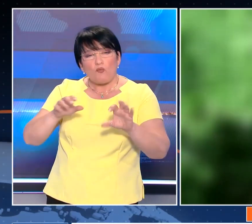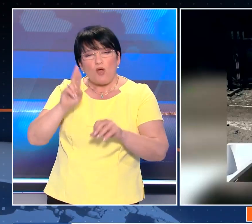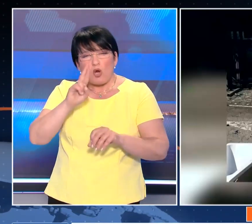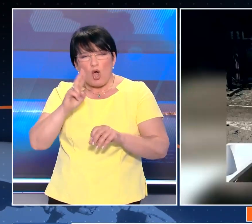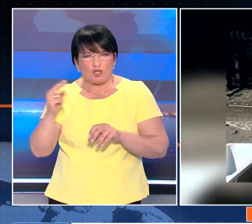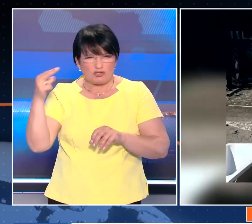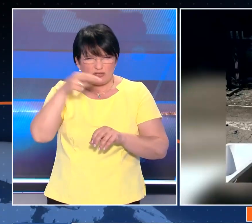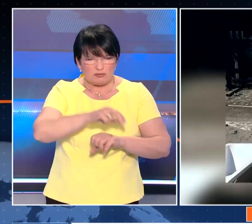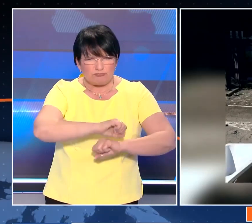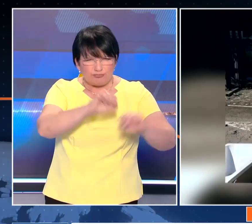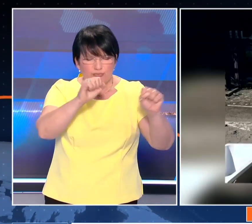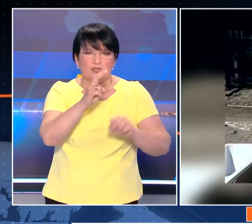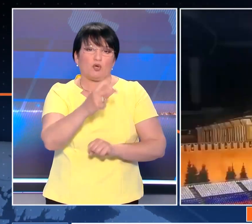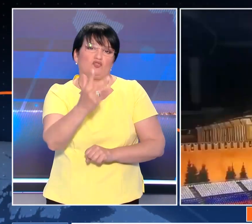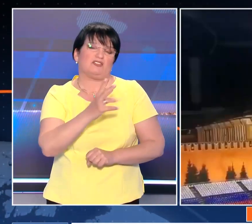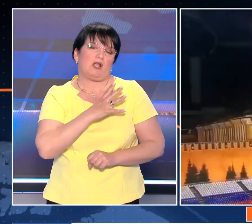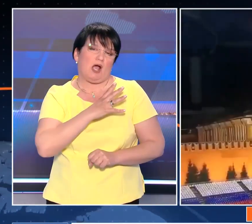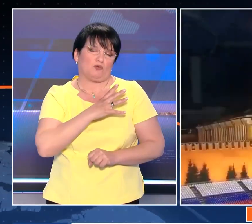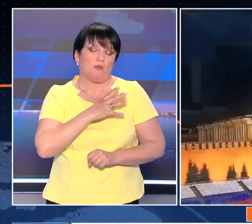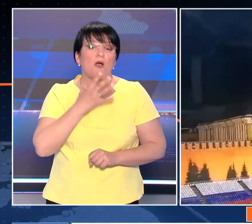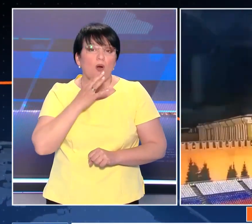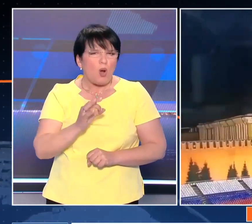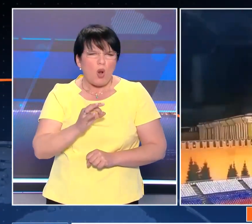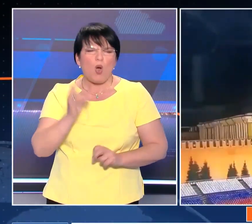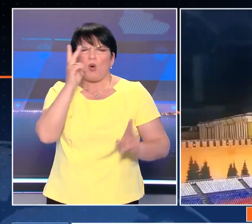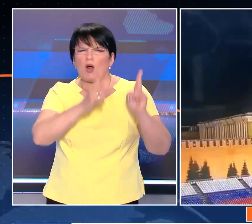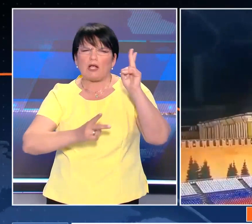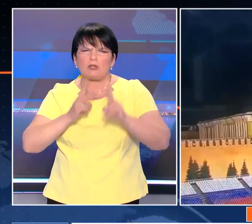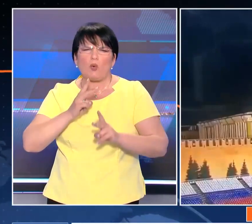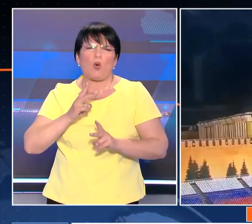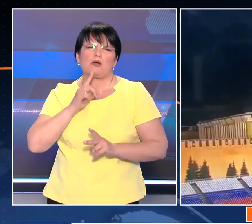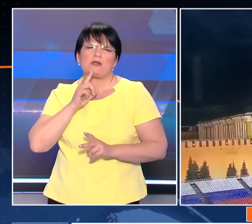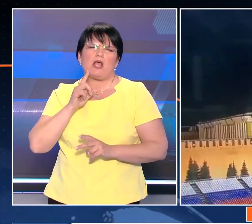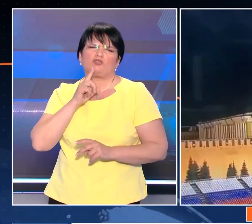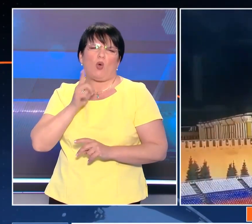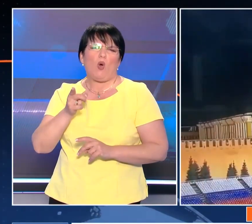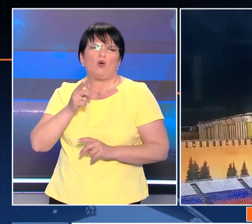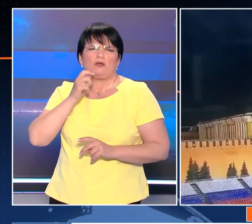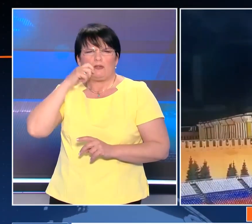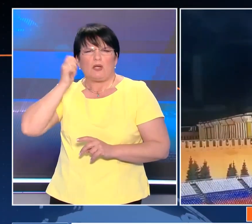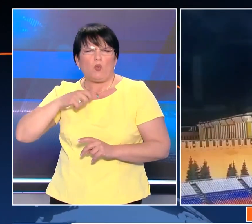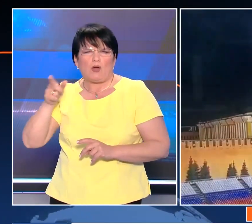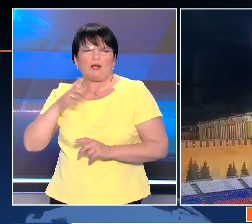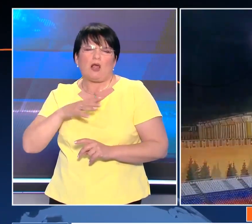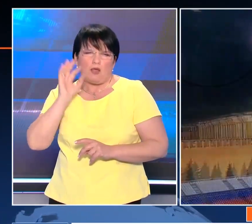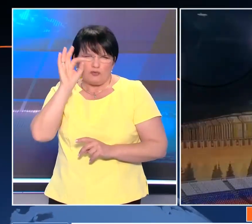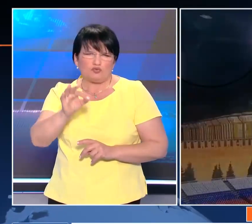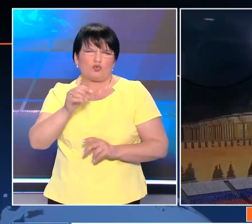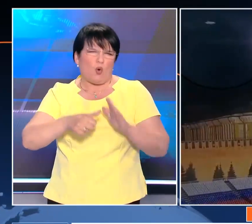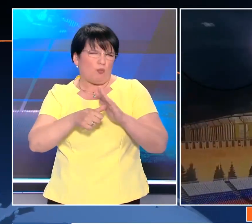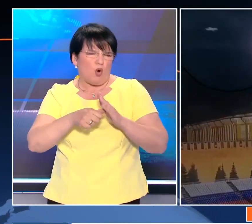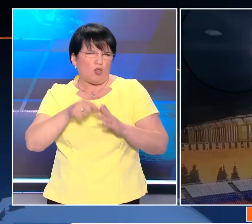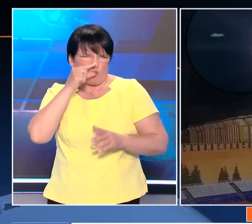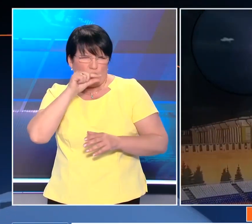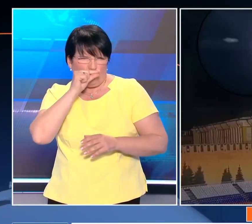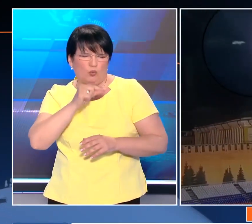Χερσόνας ανέρχονται σε 23. Και όλα αυτά μετά τις κατηγορίες της Μόσχας στο Κίεβο για αποπειραδολοφονίας του Ρώσου Πρόεδρου. Και ενώ